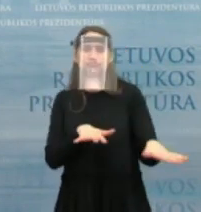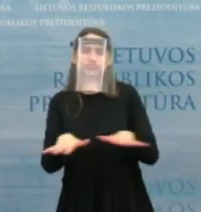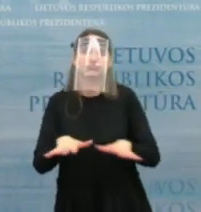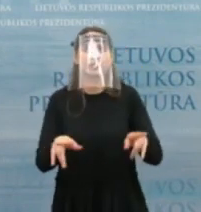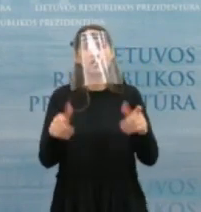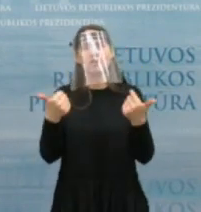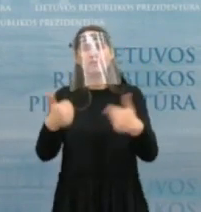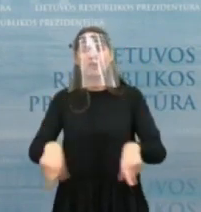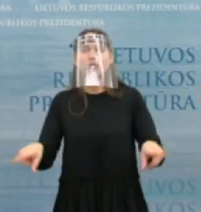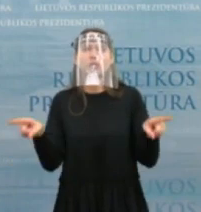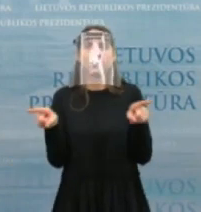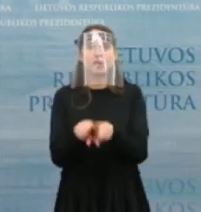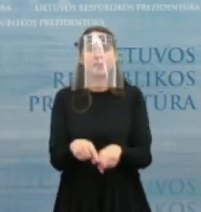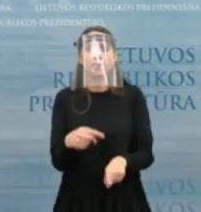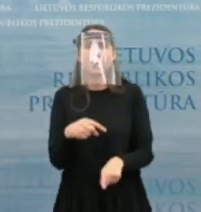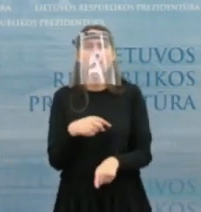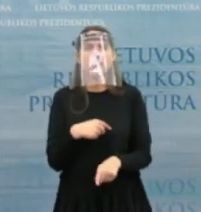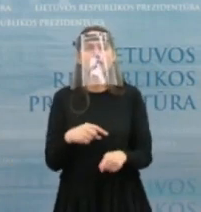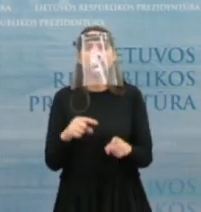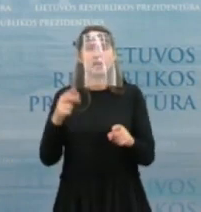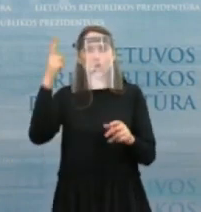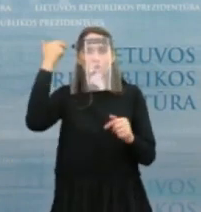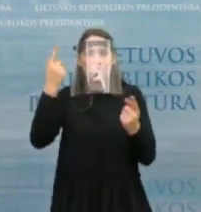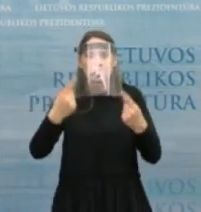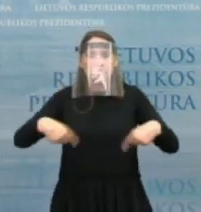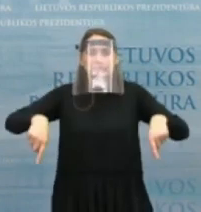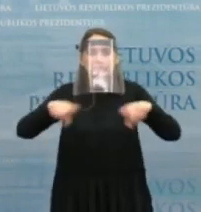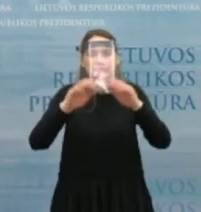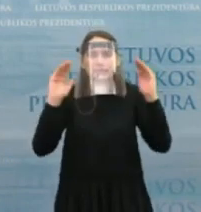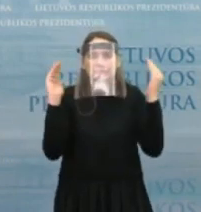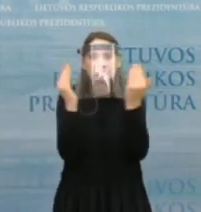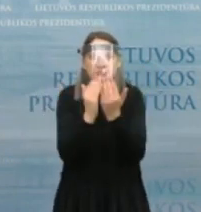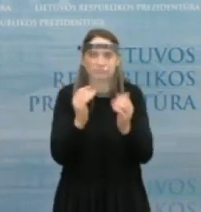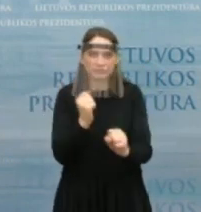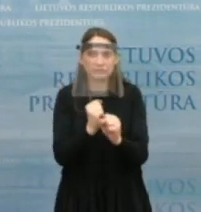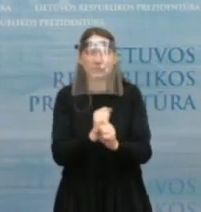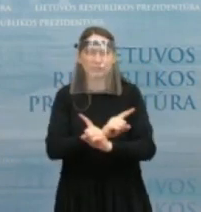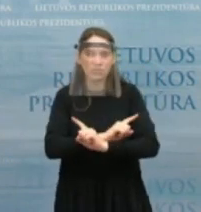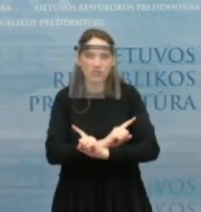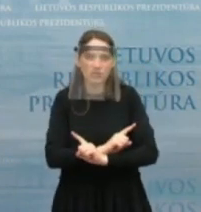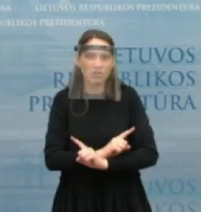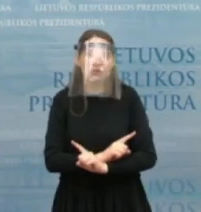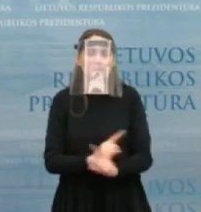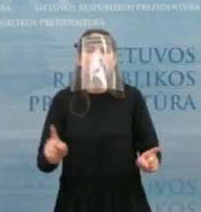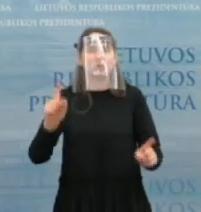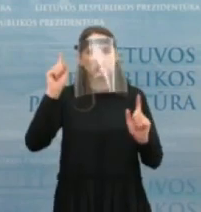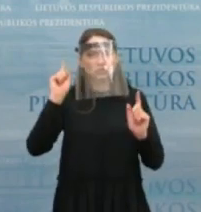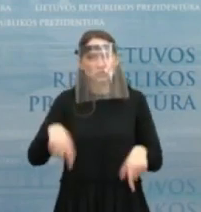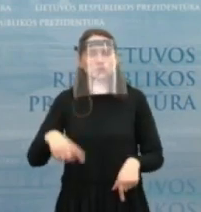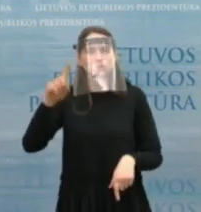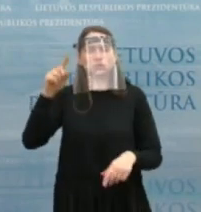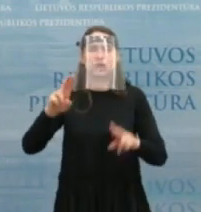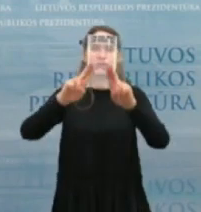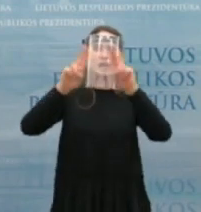uždarytas kažkokioj vieno miesto teritorijoje, o tikrai darėm daug dalykų, kurie yra svarbus ir tarptautinių